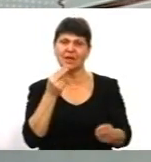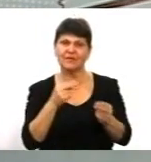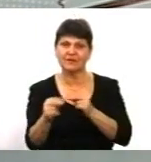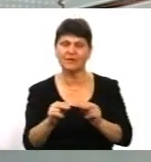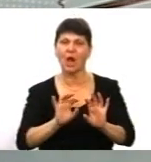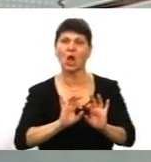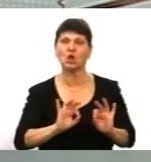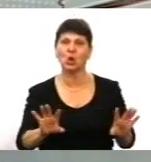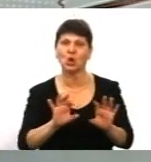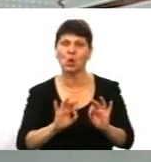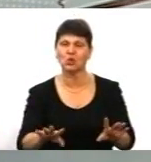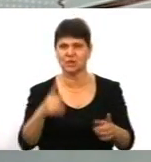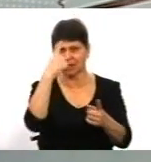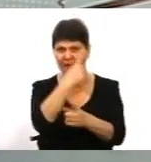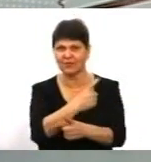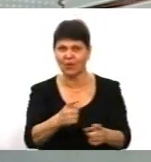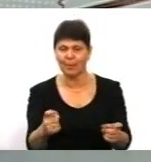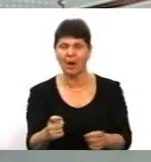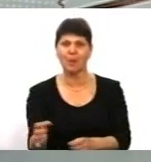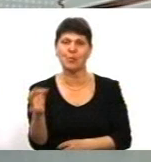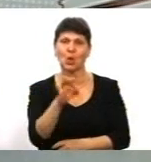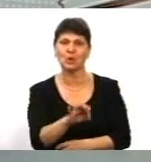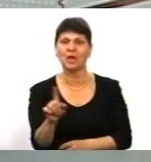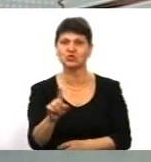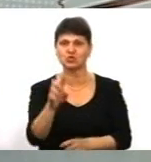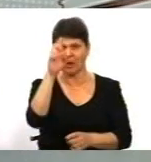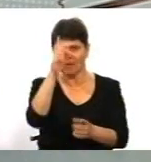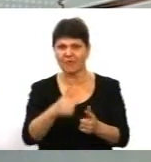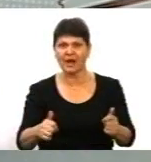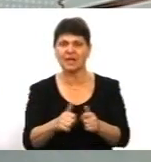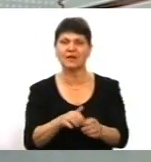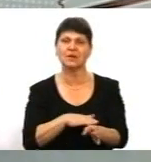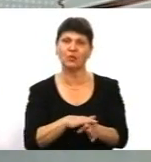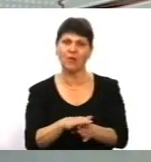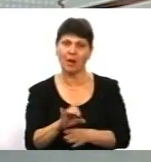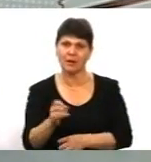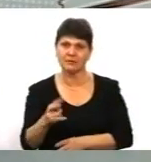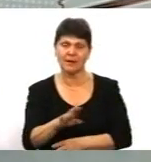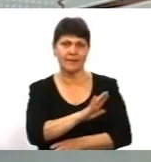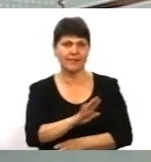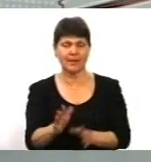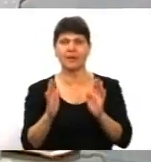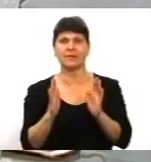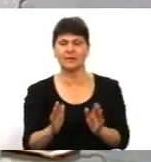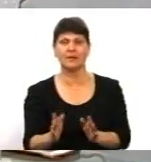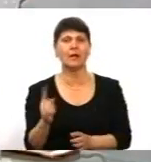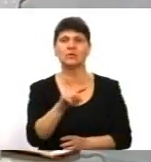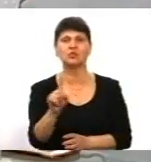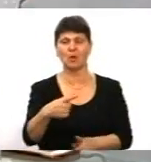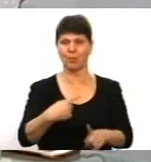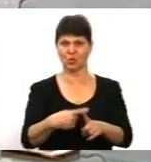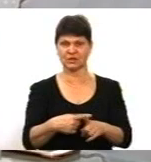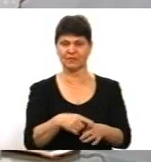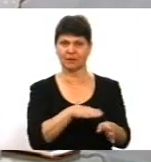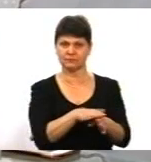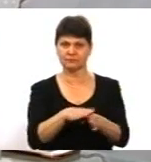інформацію про те, що в країні відбувається. І не тільки те, що позитивного відбувається,